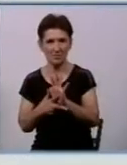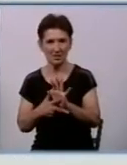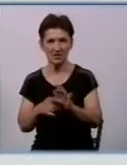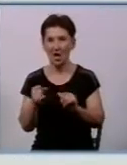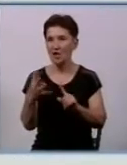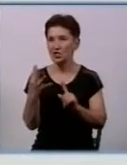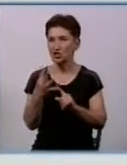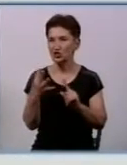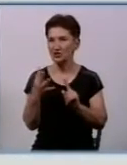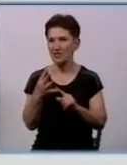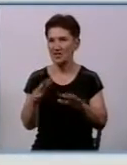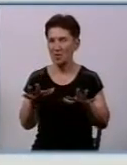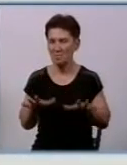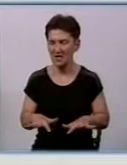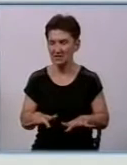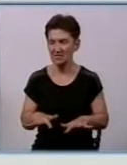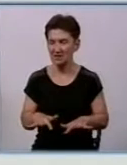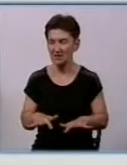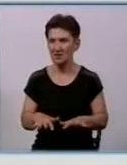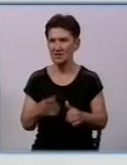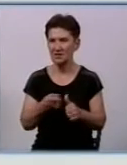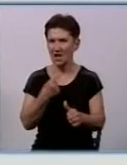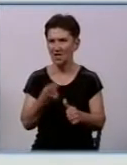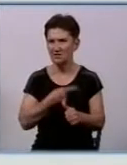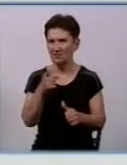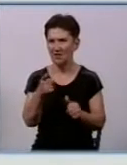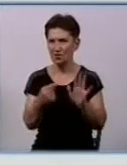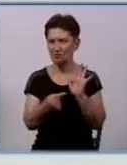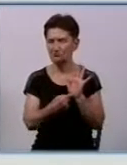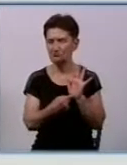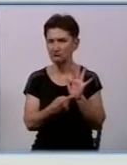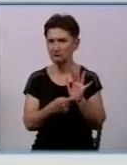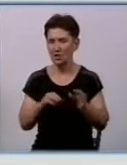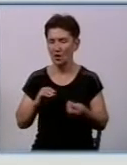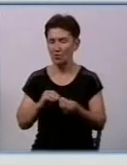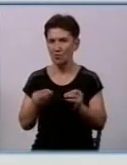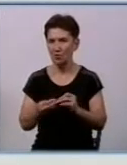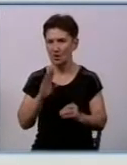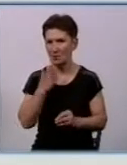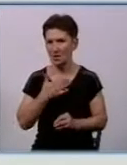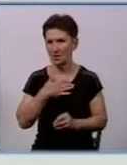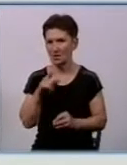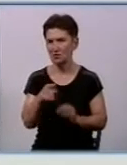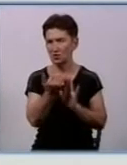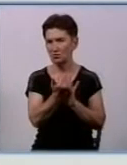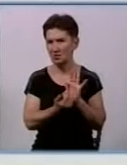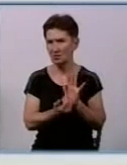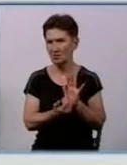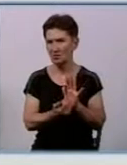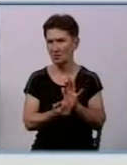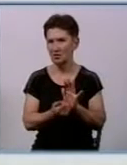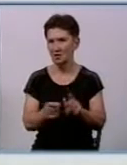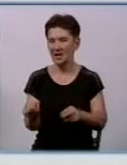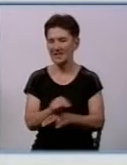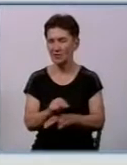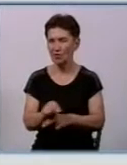серед купи проблем названо і проблему нашої програми. Проведення невідкладних ремонтних робіт,